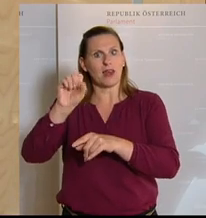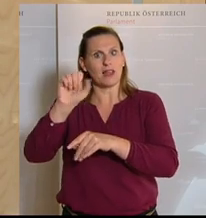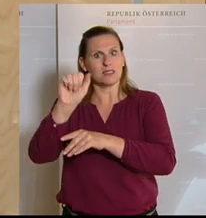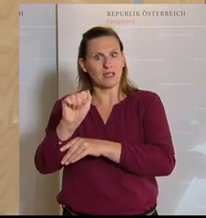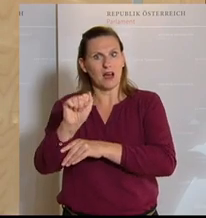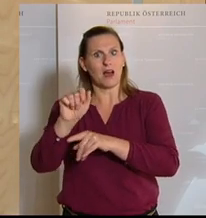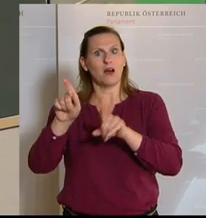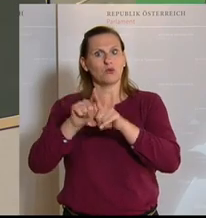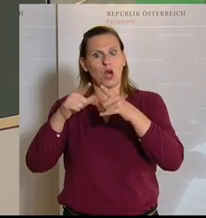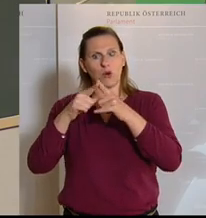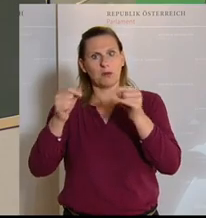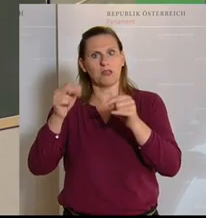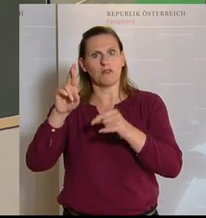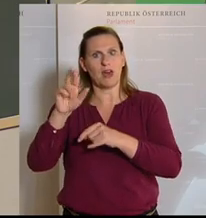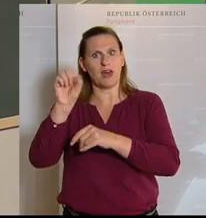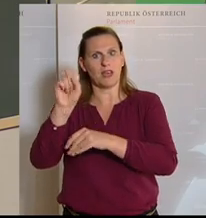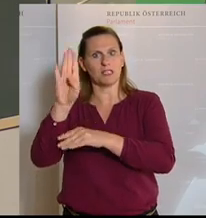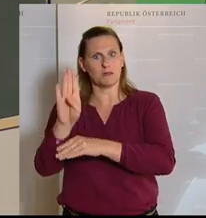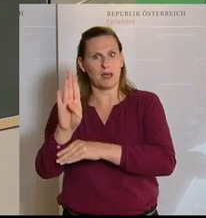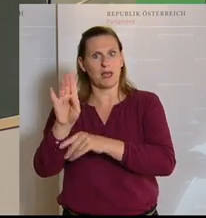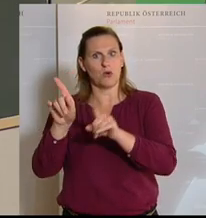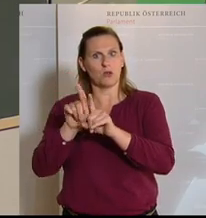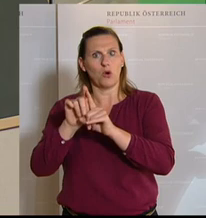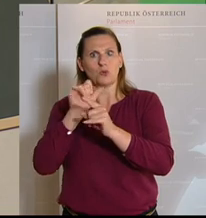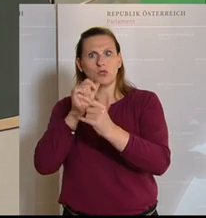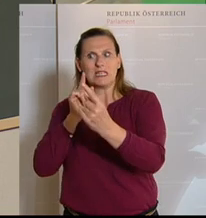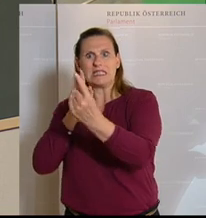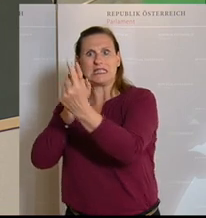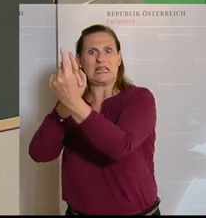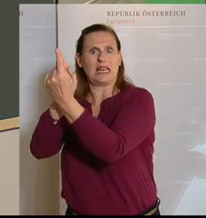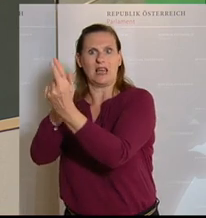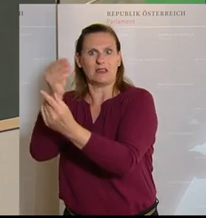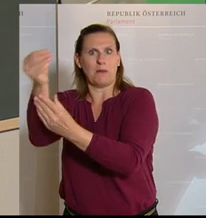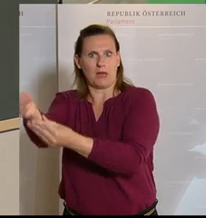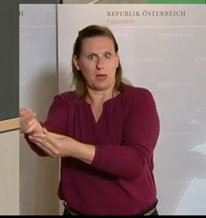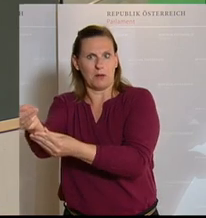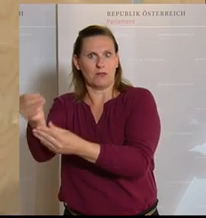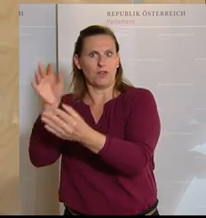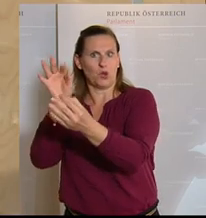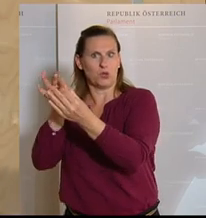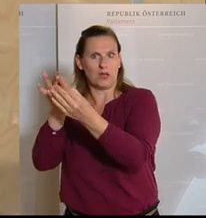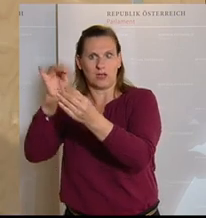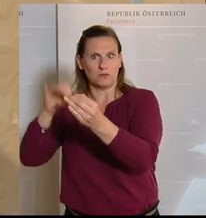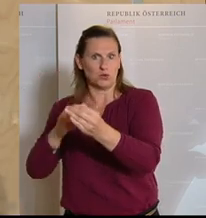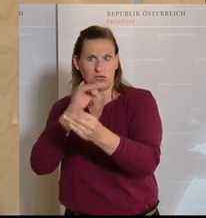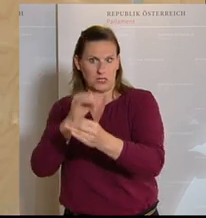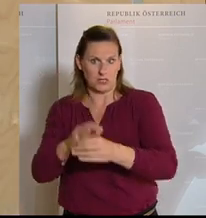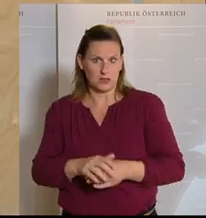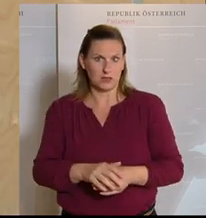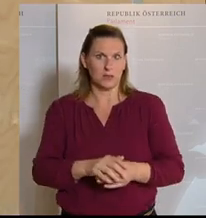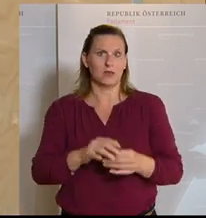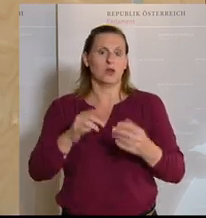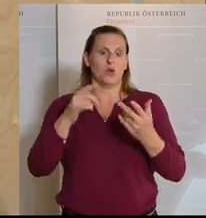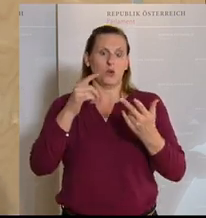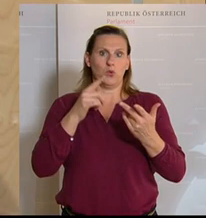-Briefen möglich ist, ohne direkt mit den Menschen, die das Zustellen seitens der Post hier Kontakt geübt werden muss. Und zum